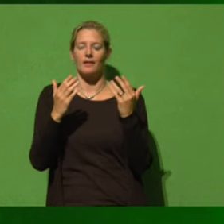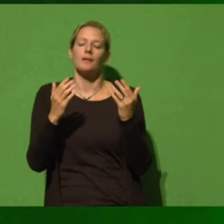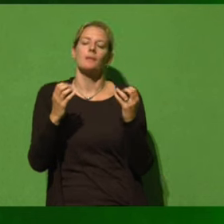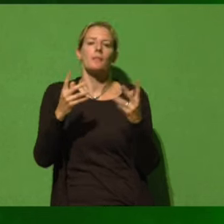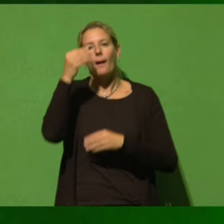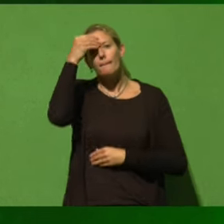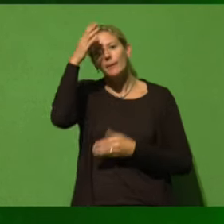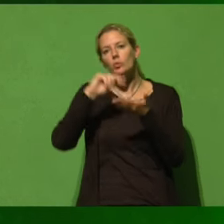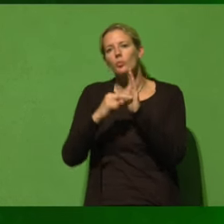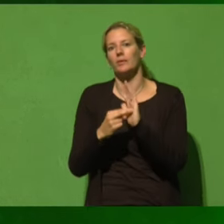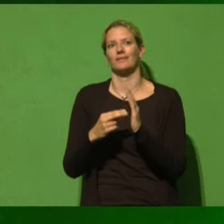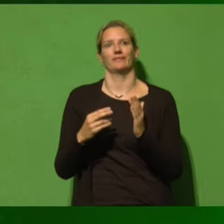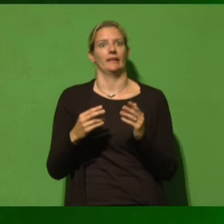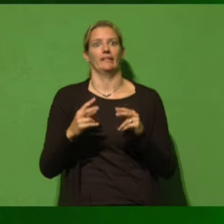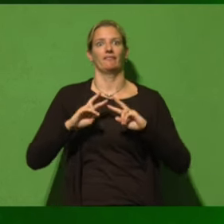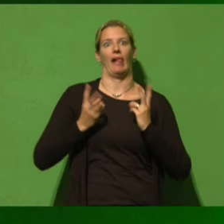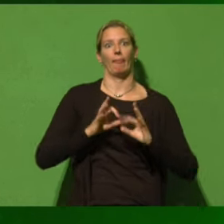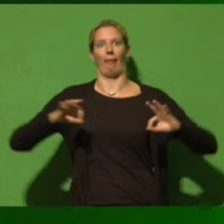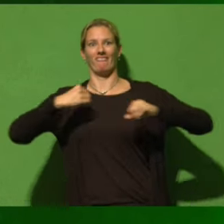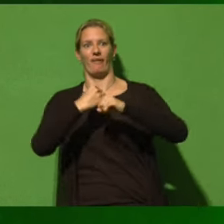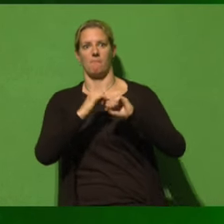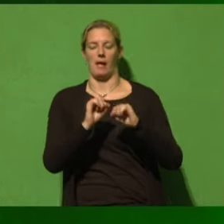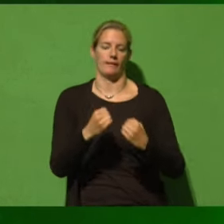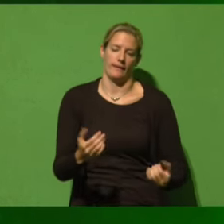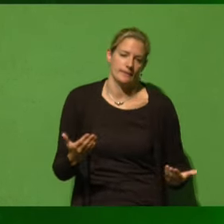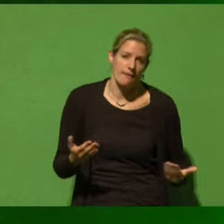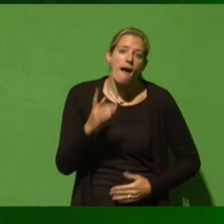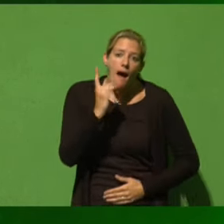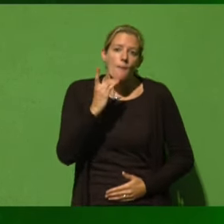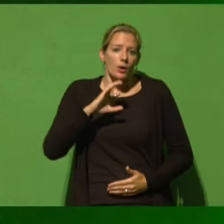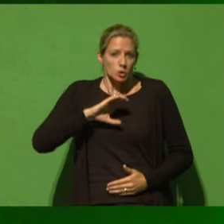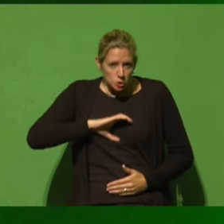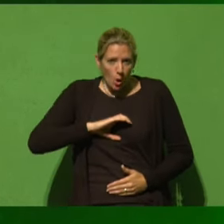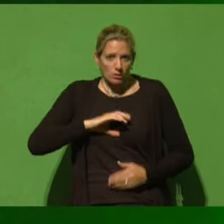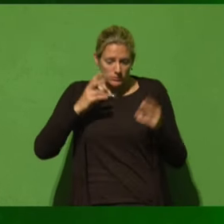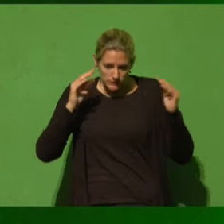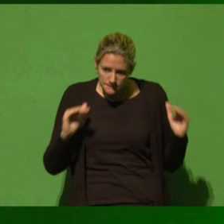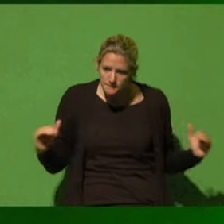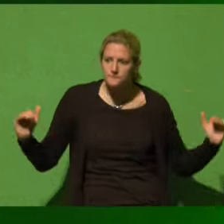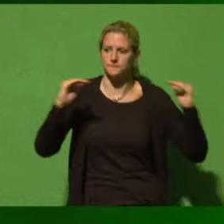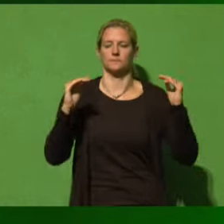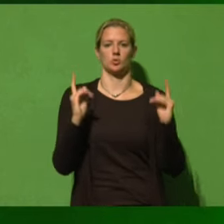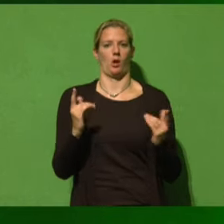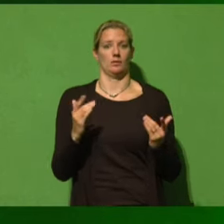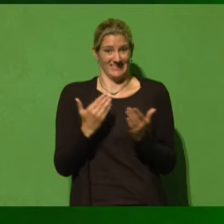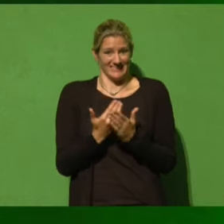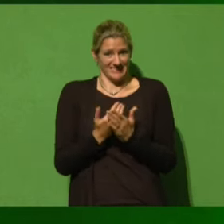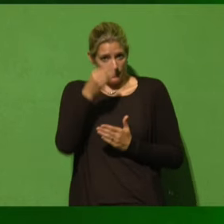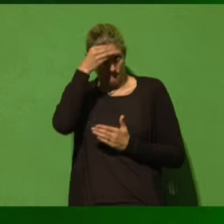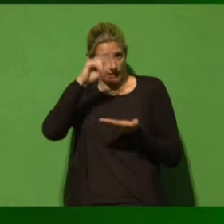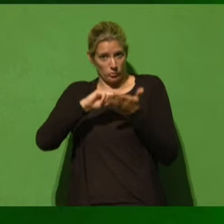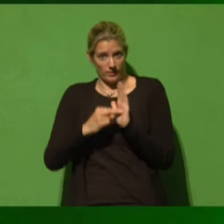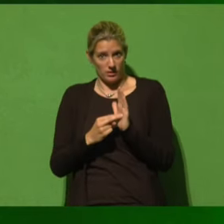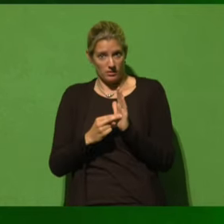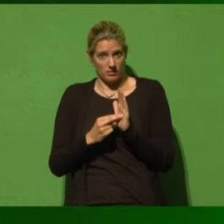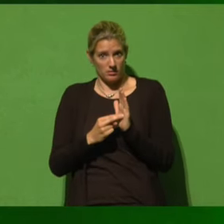Ungerechtigkeiten beseitigen kann, aber die zumindest die Chancengerechtigkeit wieder erhöht. So eine Bildungspolitik ist